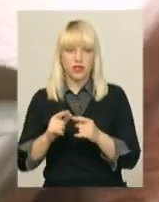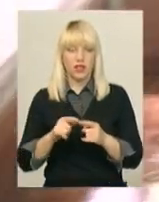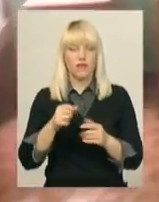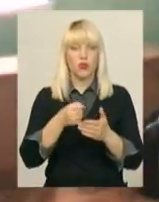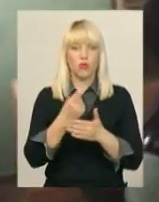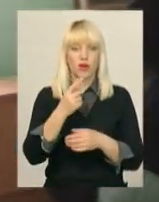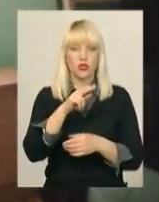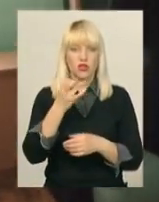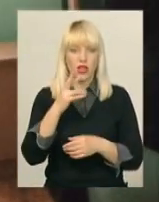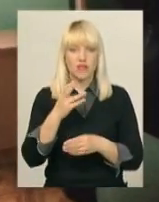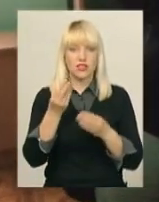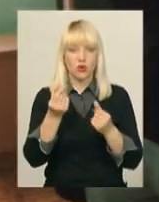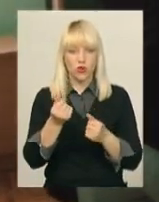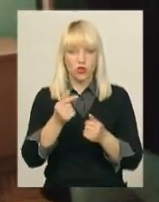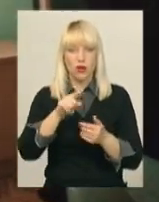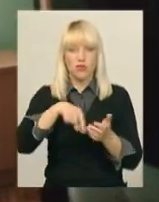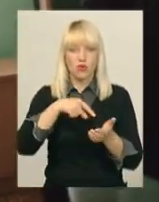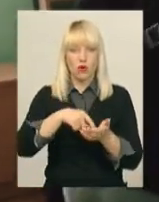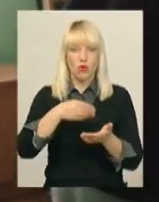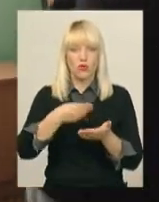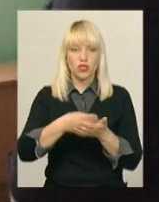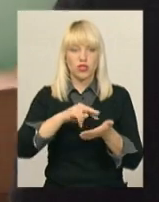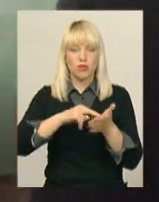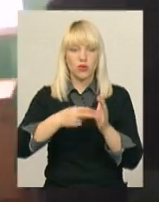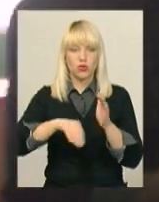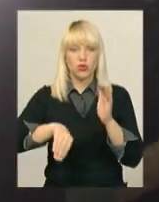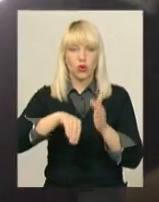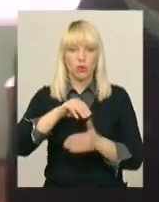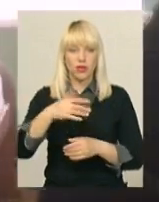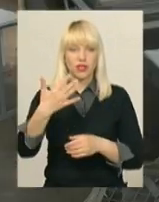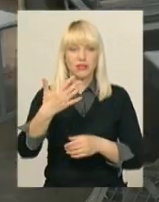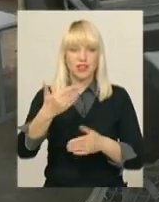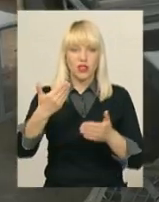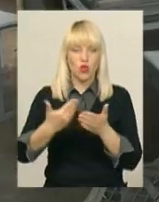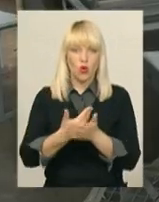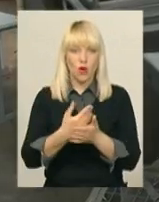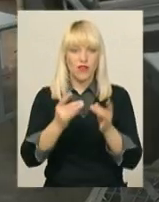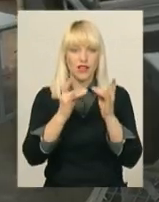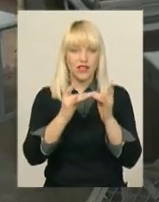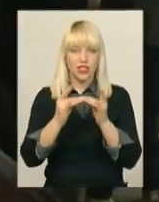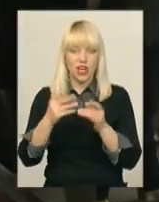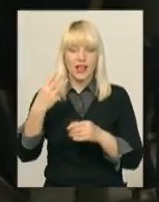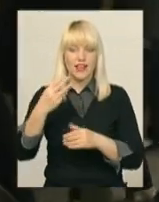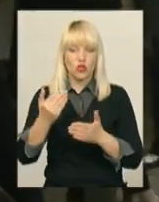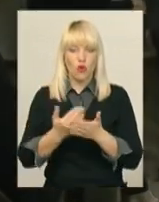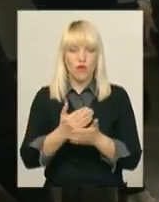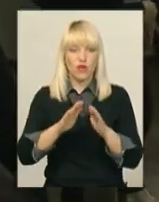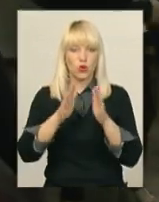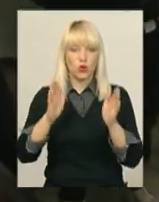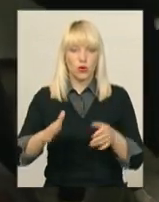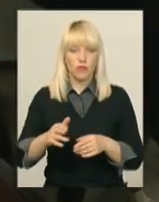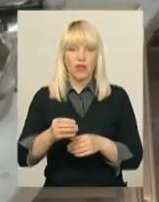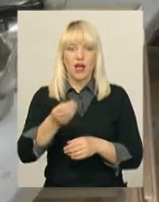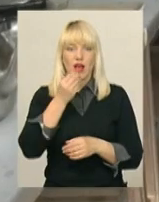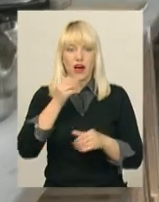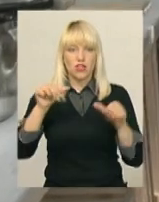сюди за кошти міського бюджету Хмельницького планують закопити 50 нових ліжок та 30 тумб. У Харчоблоці триває ремонт мийного цеху. Тут замінили